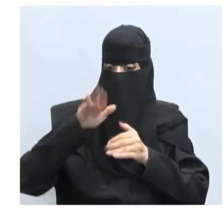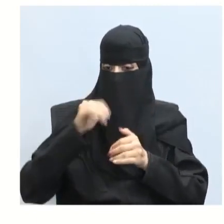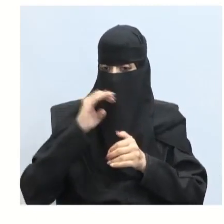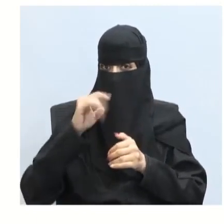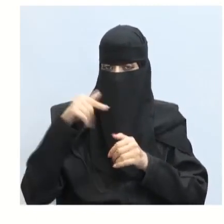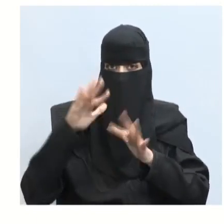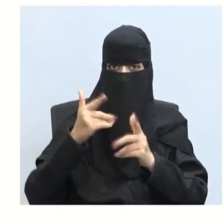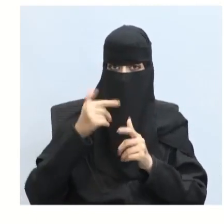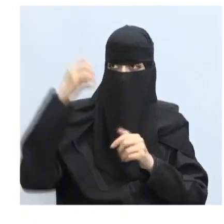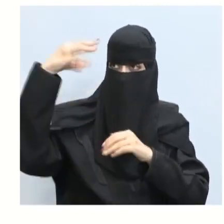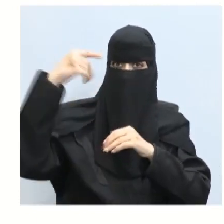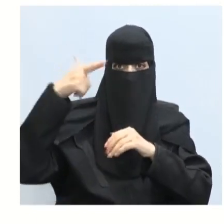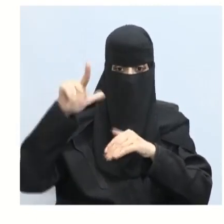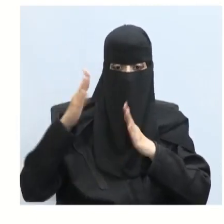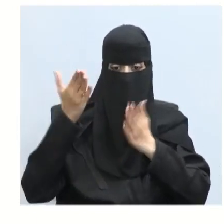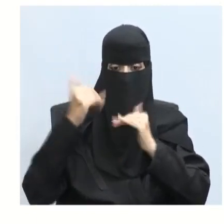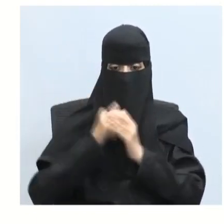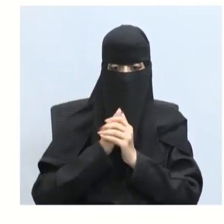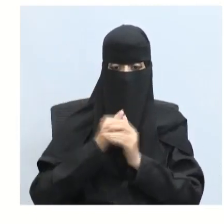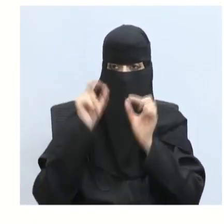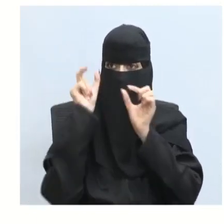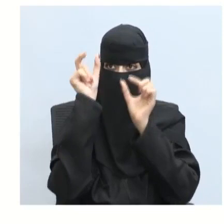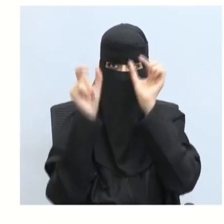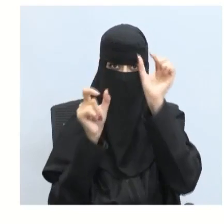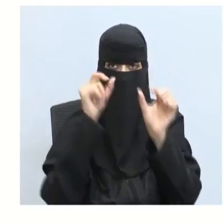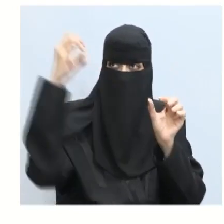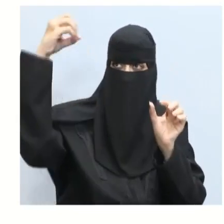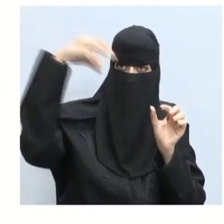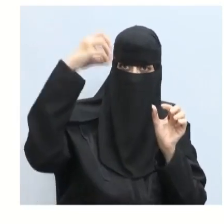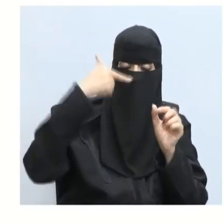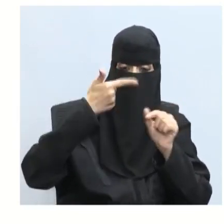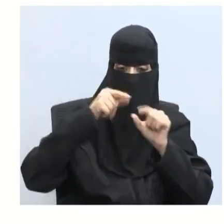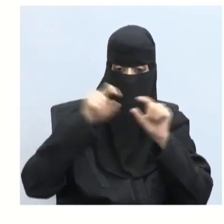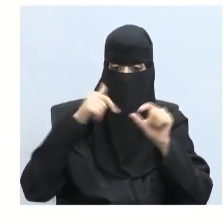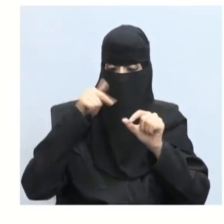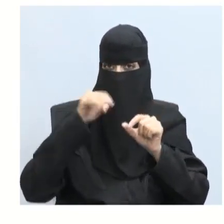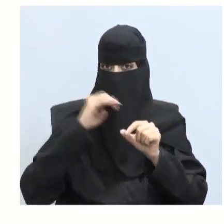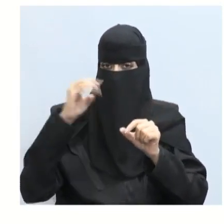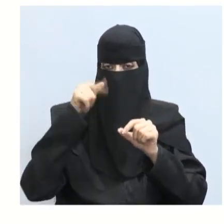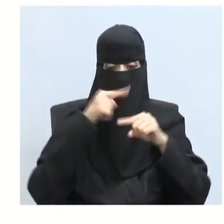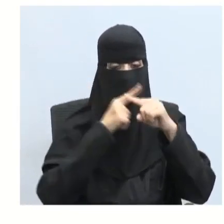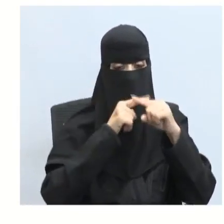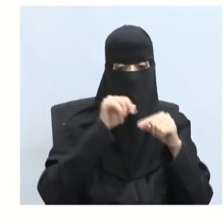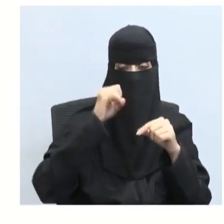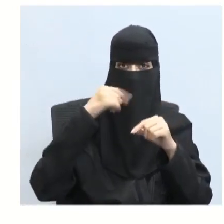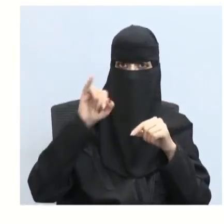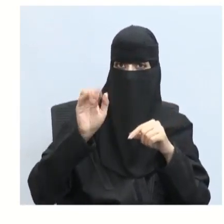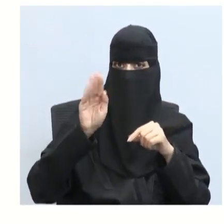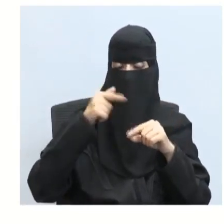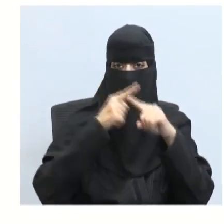الصمامات الثنائية الباعثة للضوء هي مصادر مستضاءة مضيئة نعم